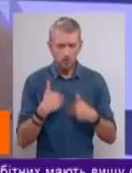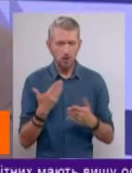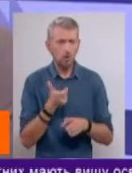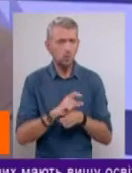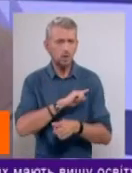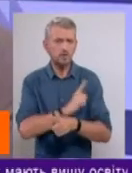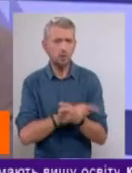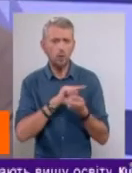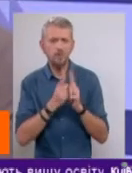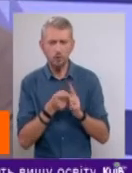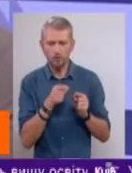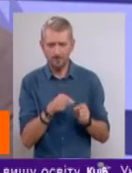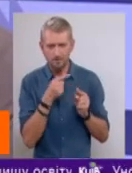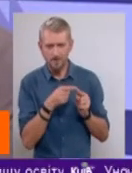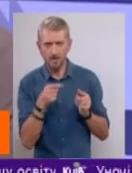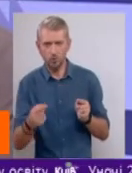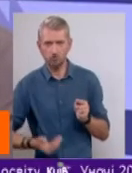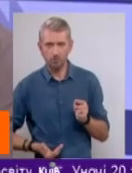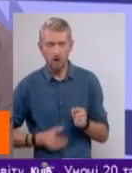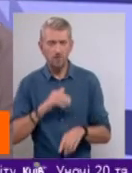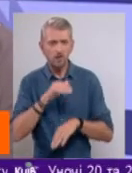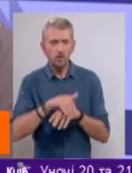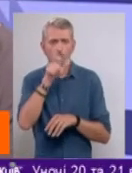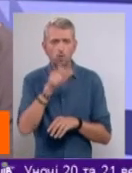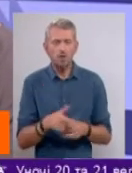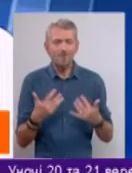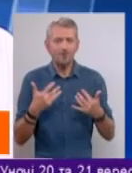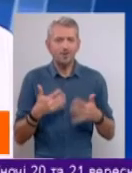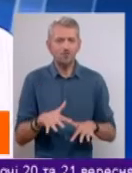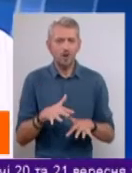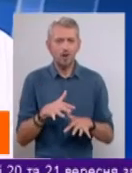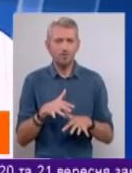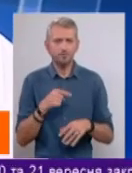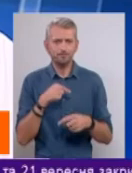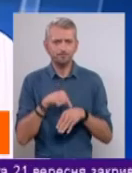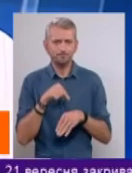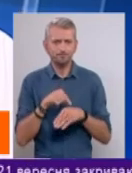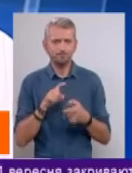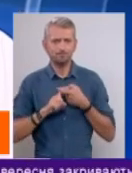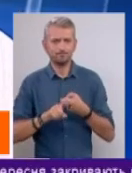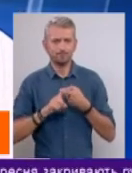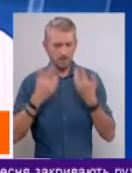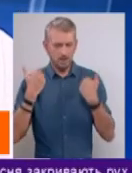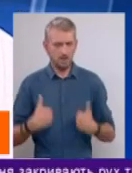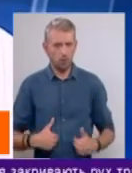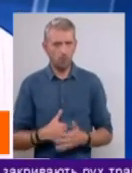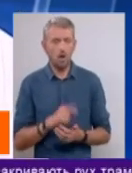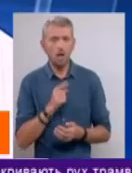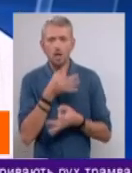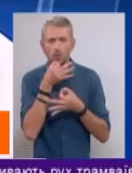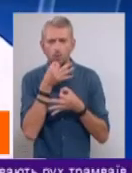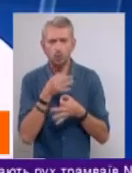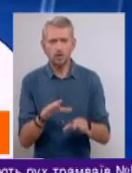змінюється в цей період життя. І фактично людина втрачає оцю розмову з тілом. Але, знову ж таки, будь-яке